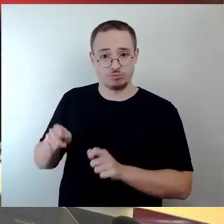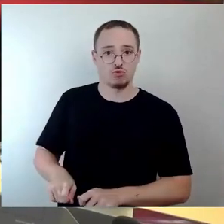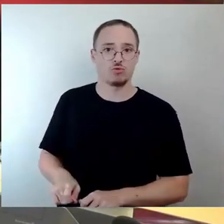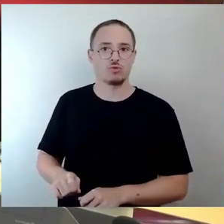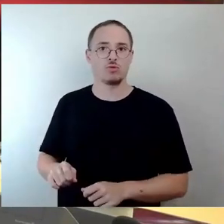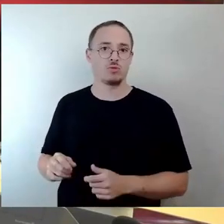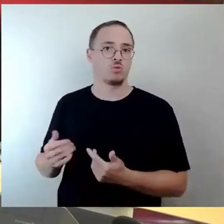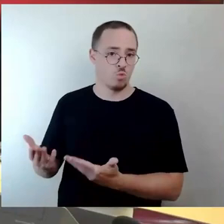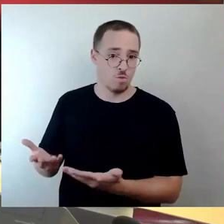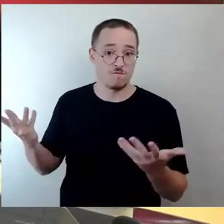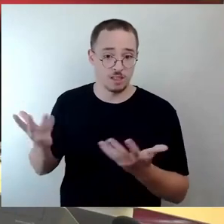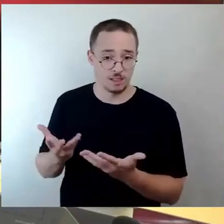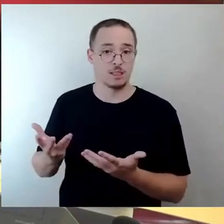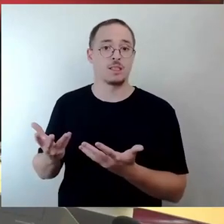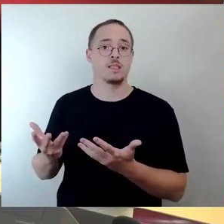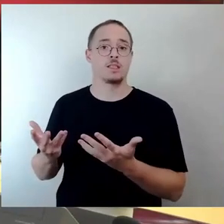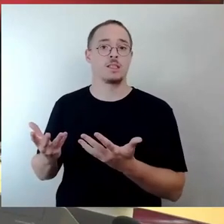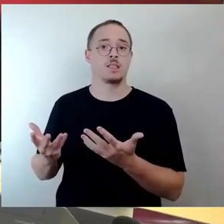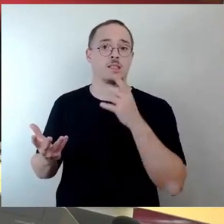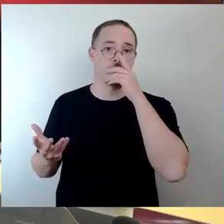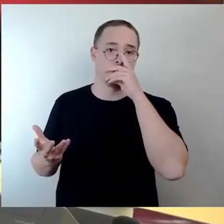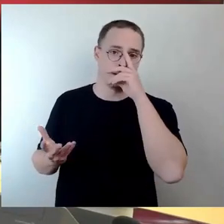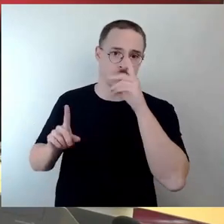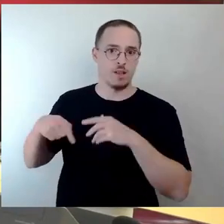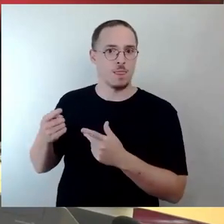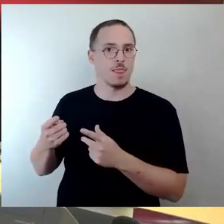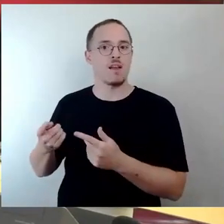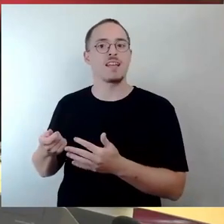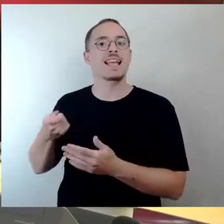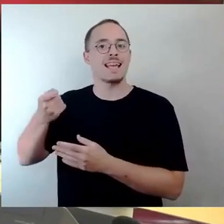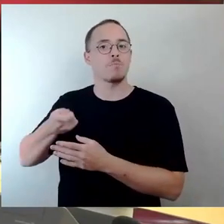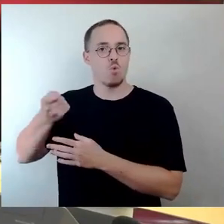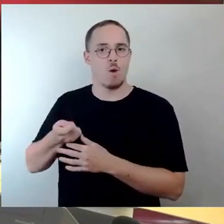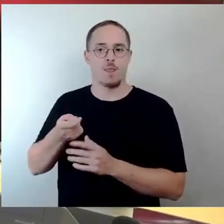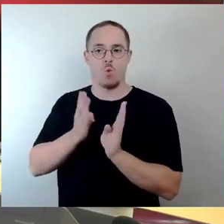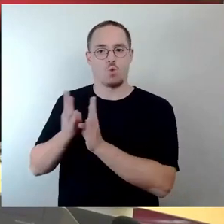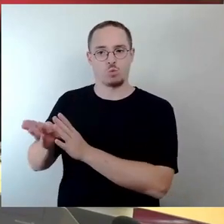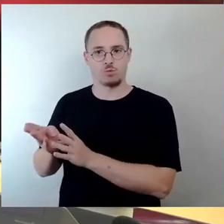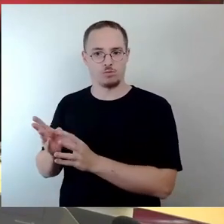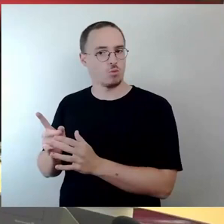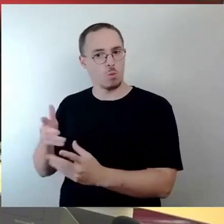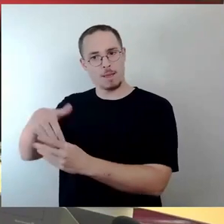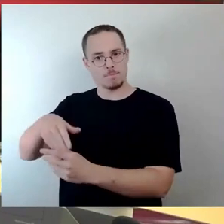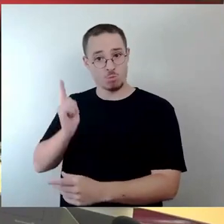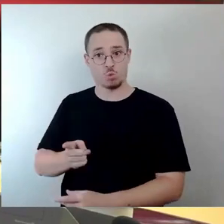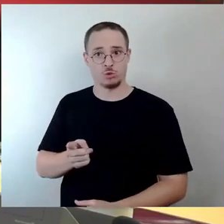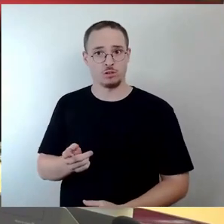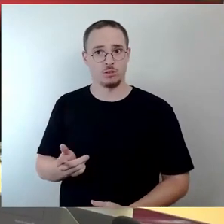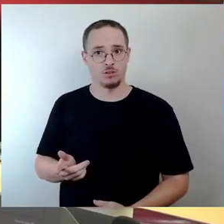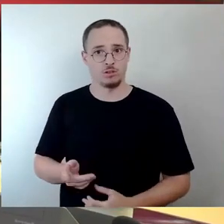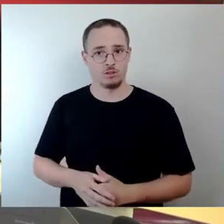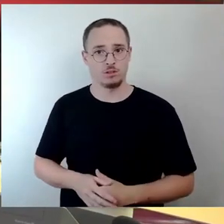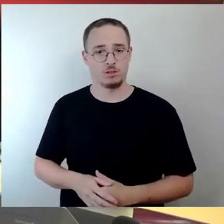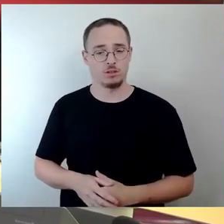beschlossen hat und was dann in der Gebührenordnung sich aus meiner Sicht dann auch wirklich wiederfinden muss, ist an die